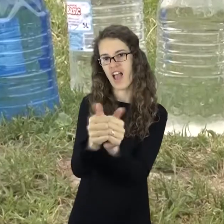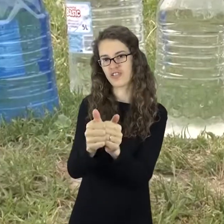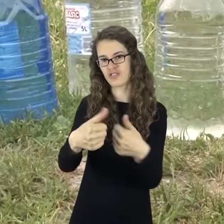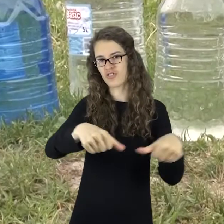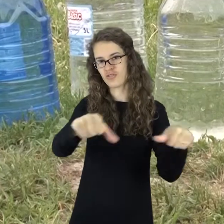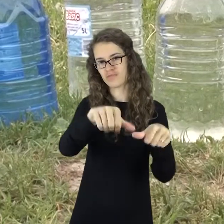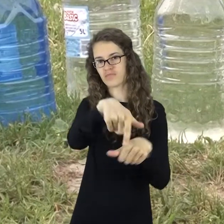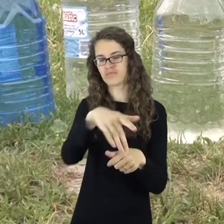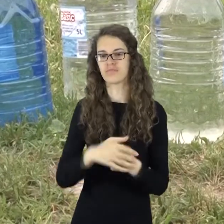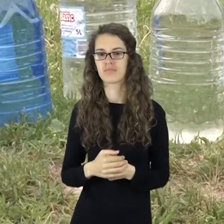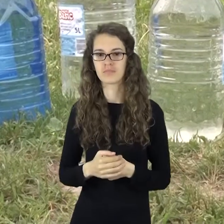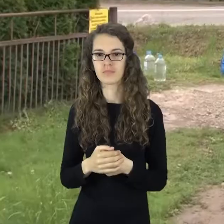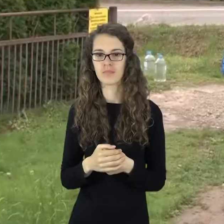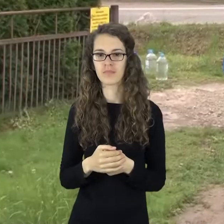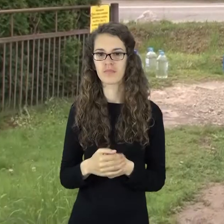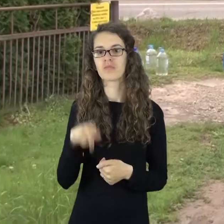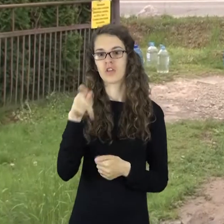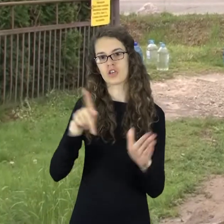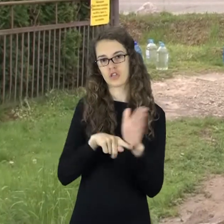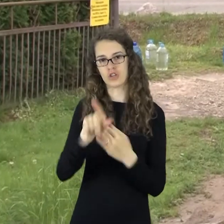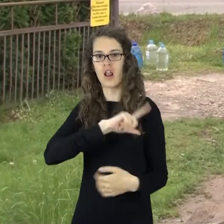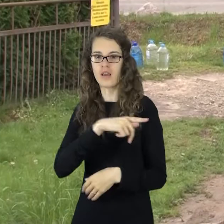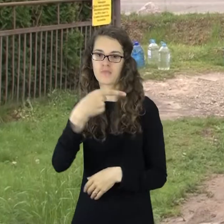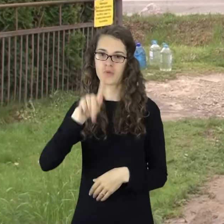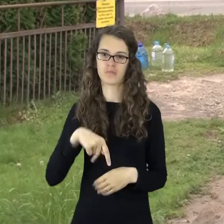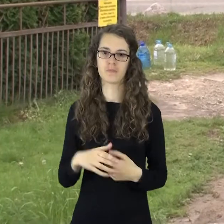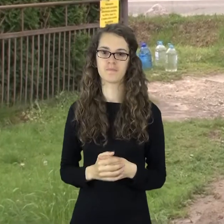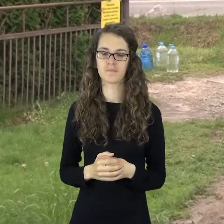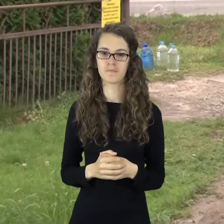link reikyvos. Ji pradės veikti nuo liepos pirmosios.